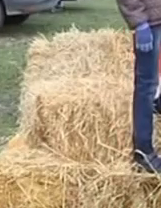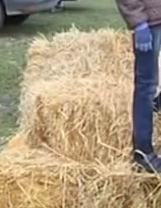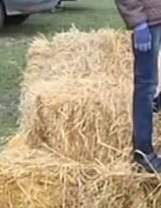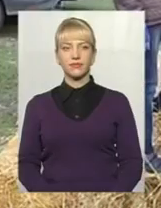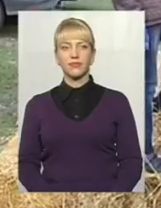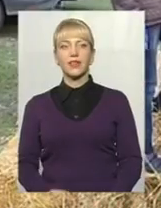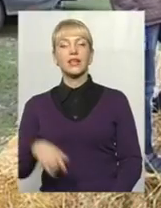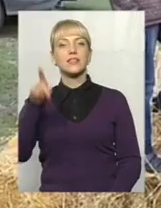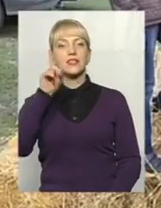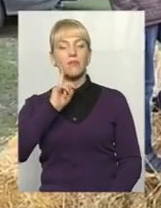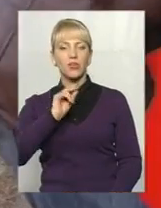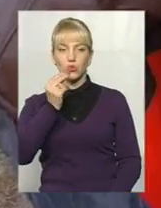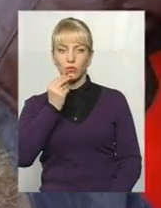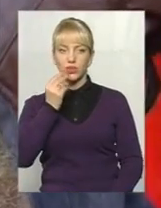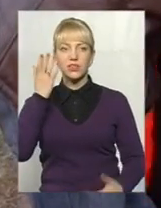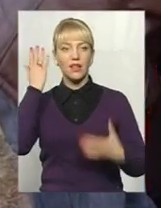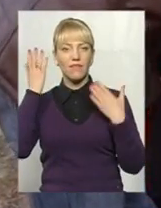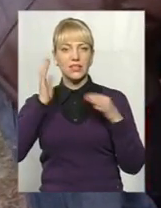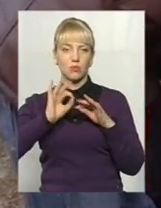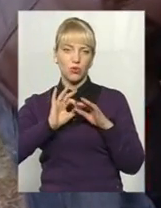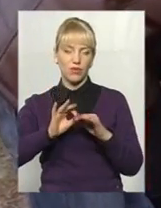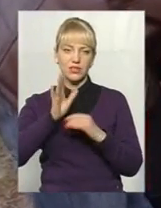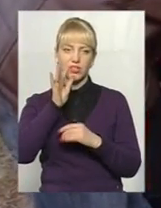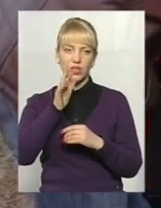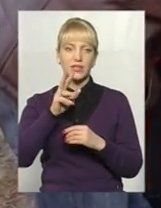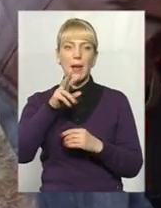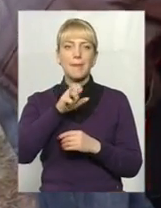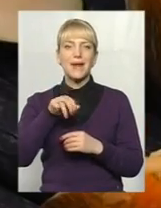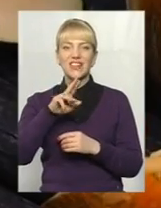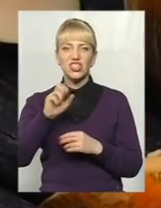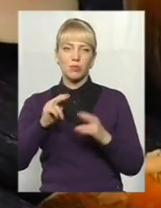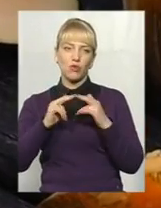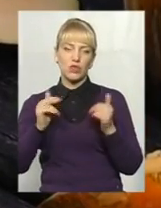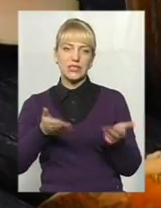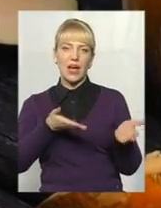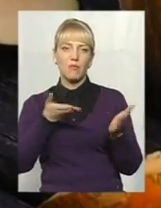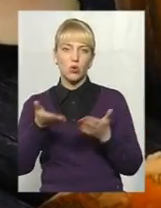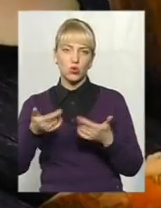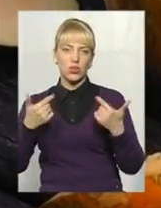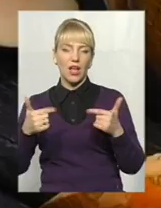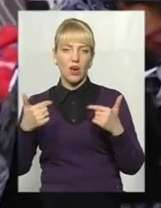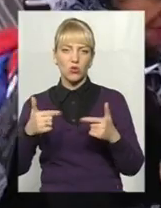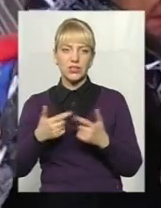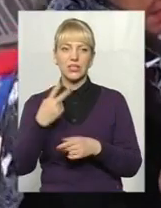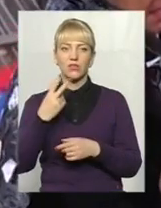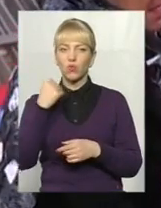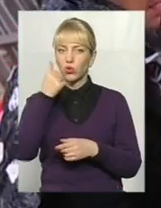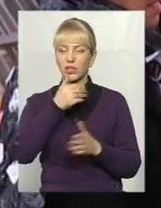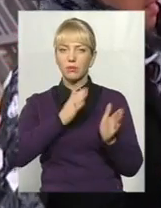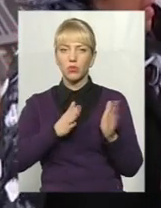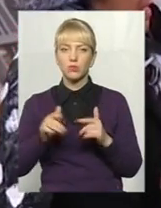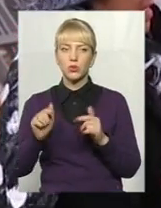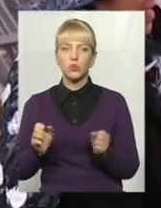Смачно поїсти та весело провести час. У Меджибірській фортеці запрошують на гостину. Вже другий рік поспіль тут